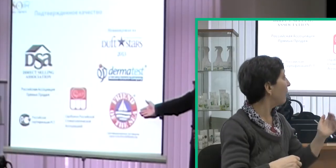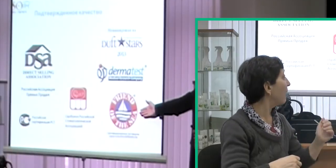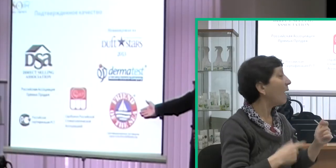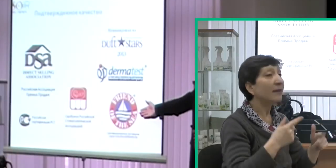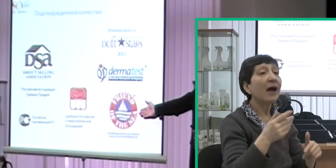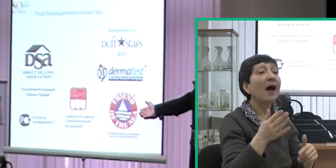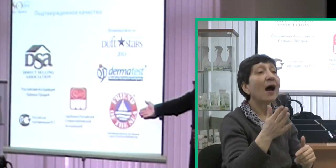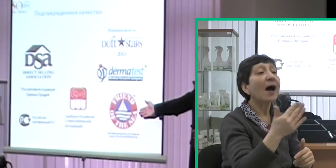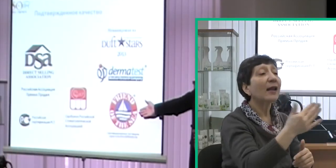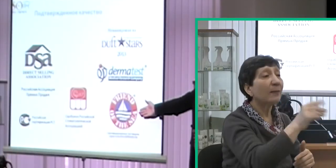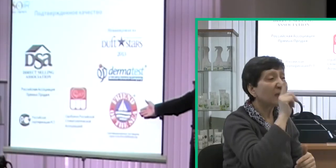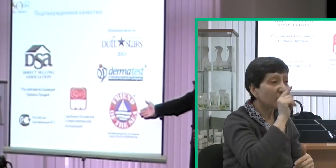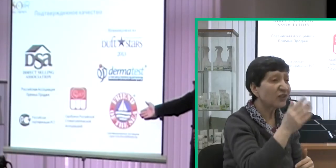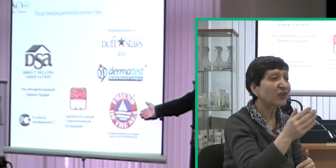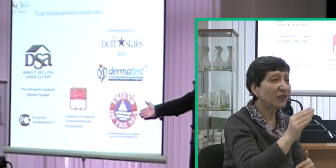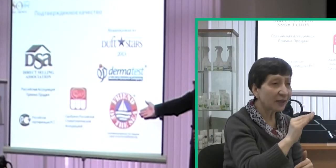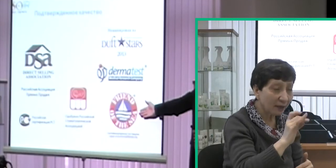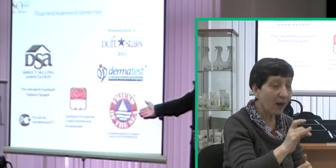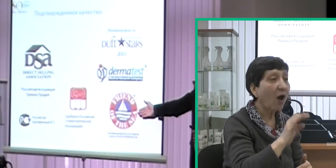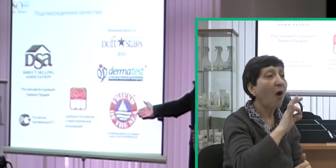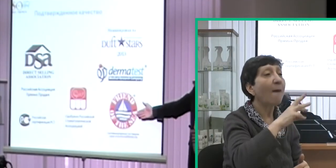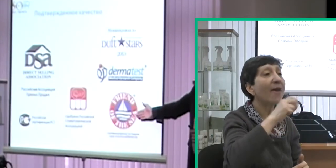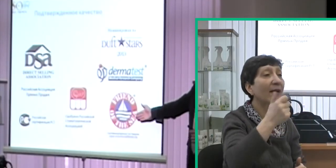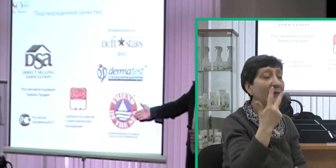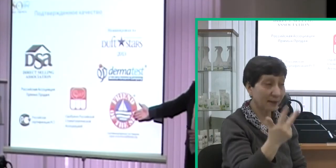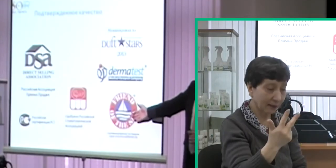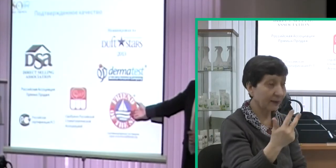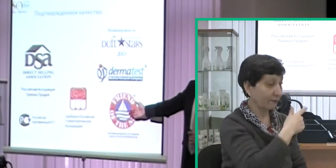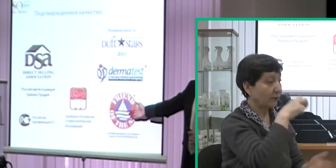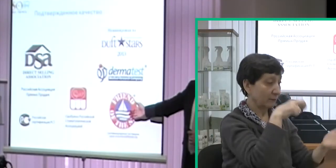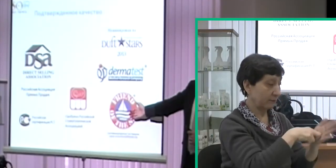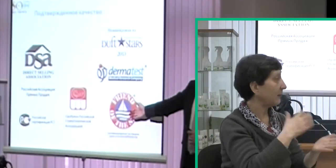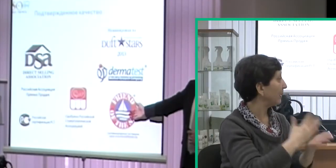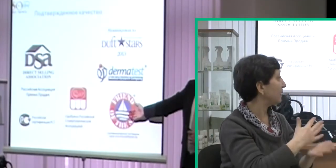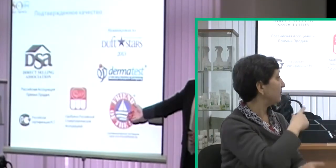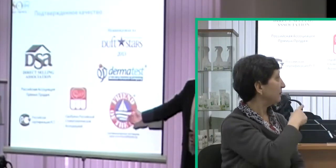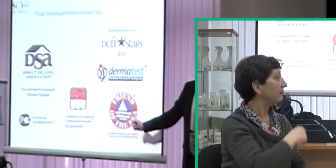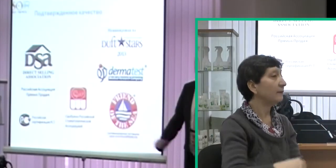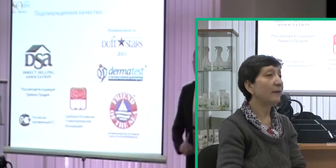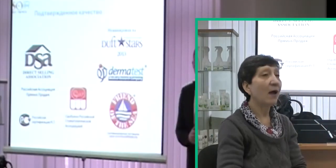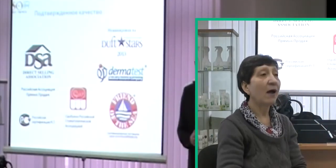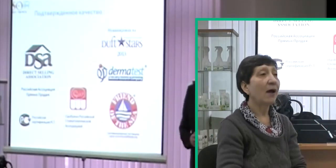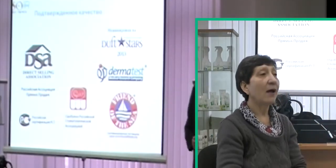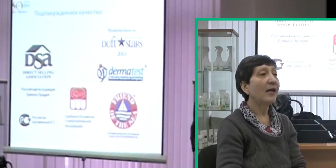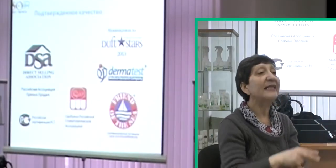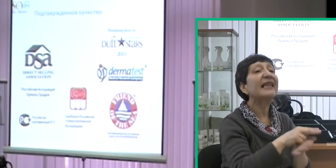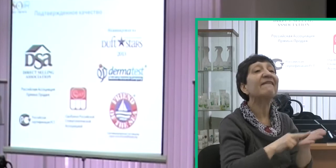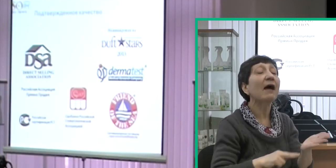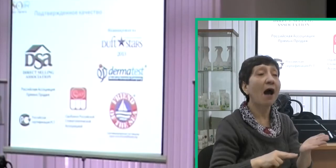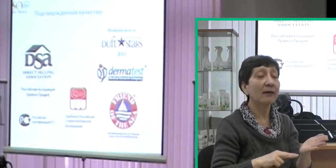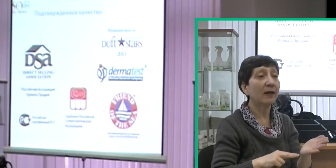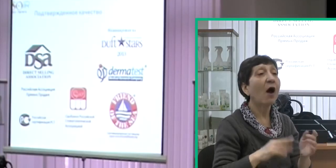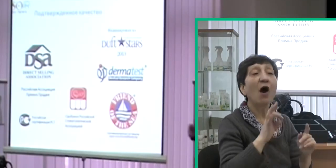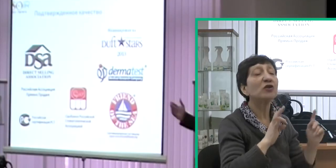Конкретно наш рыбий жир, наш омега-3, носит такой знак, отмеченный этим